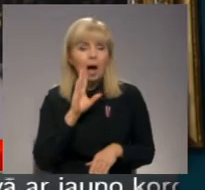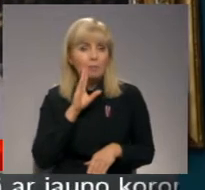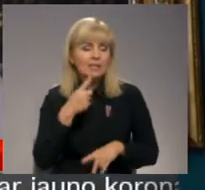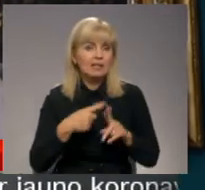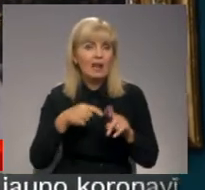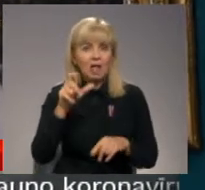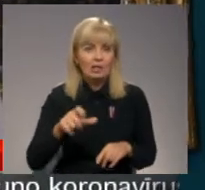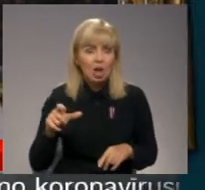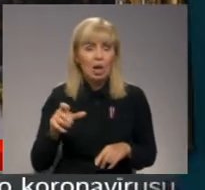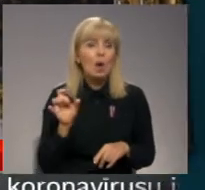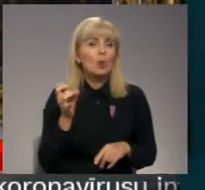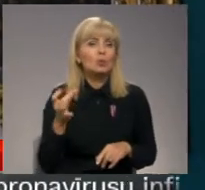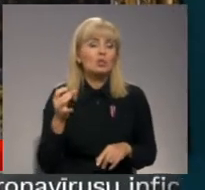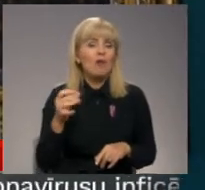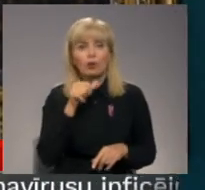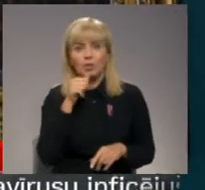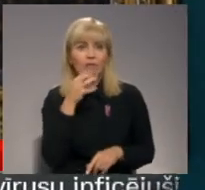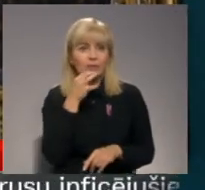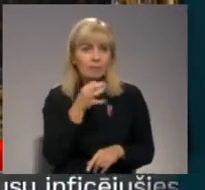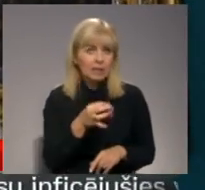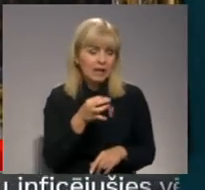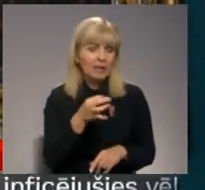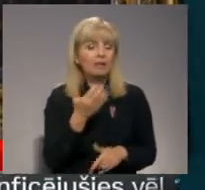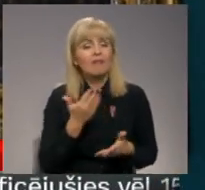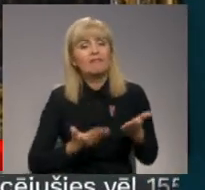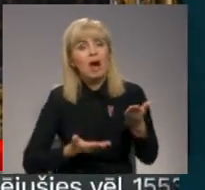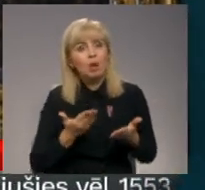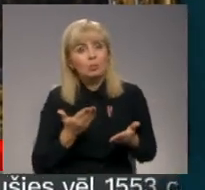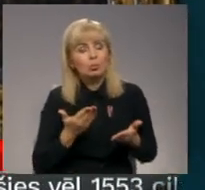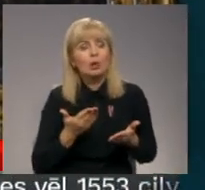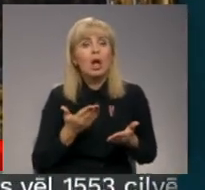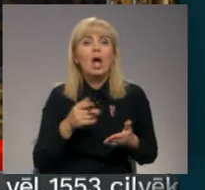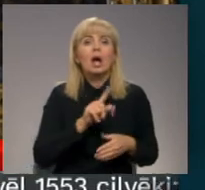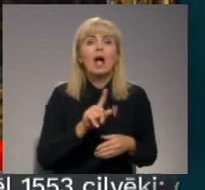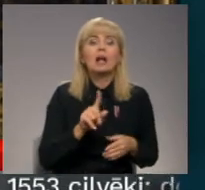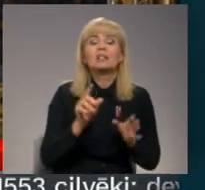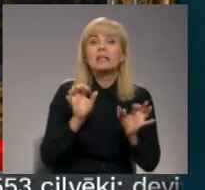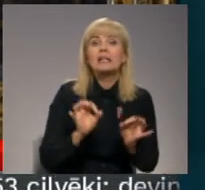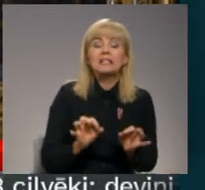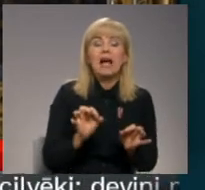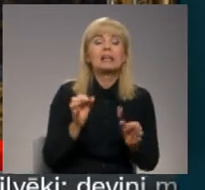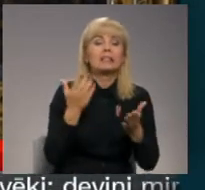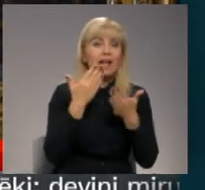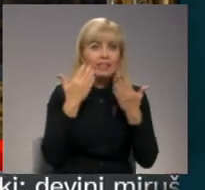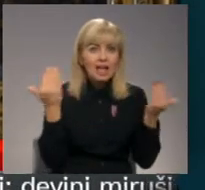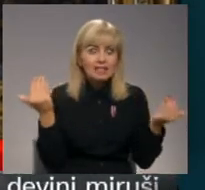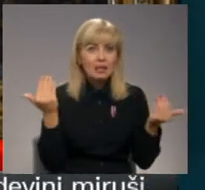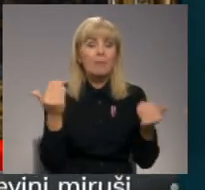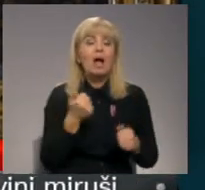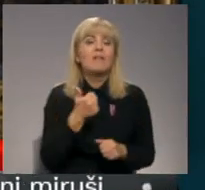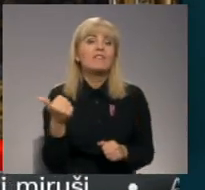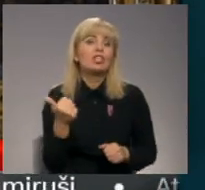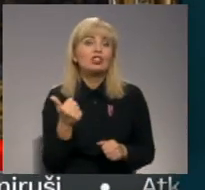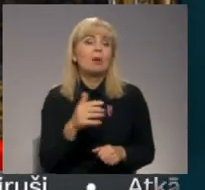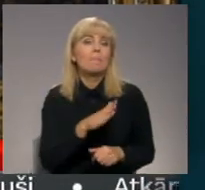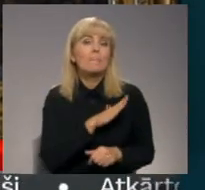uzvārdu mēs viņam precīzi arī nevaram pateikt, ir pieņēmumi, kāds varētu būt, bet kāds ir īstais, nezinām. Viņš